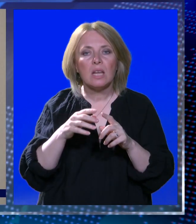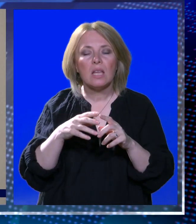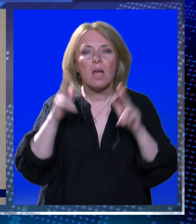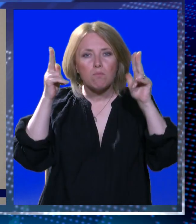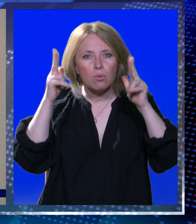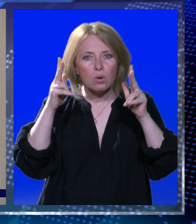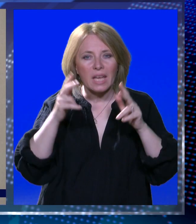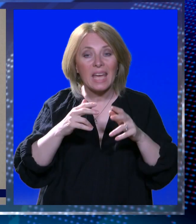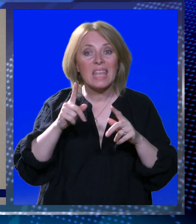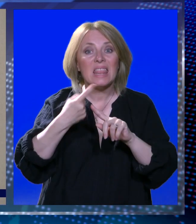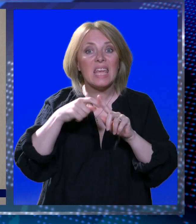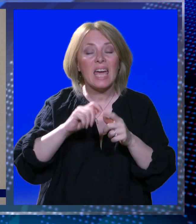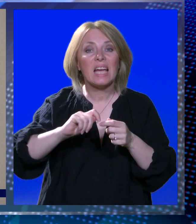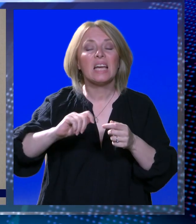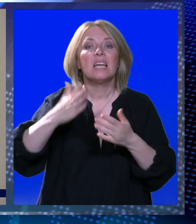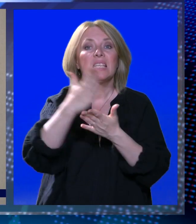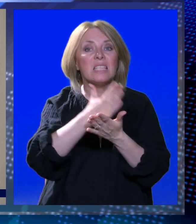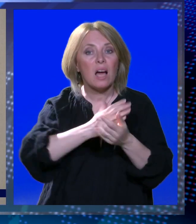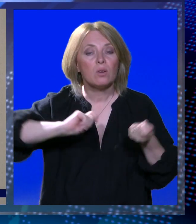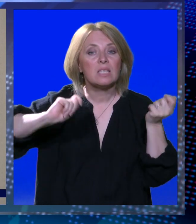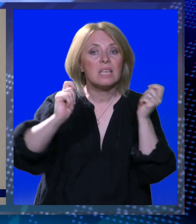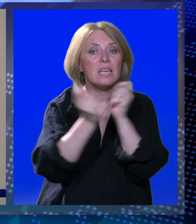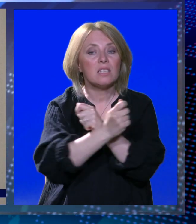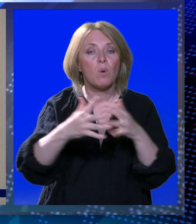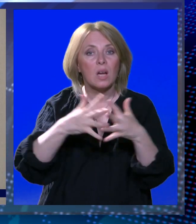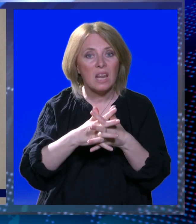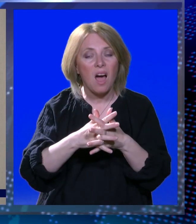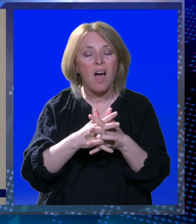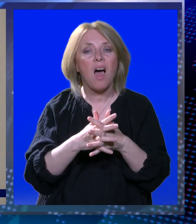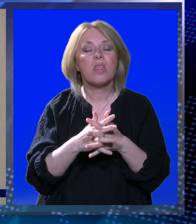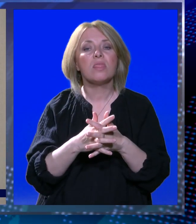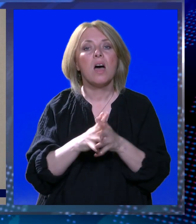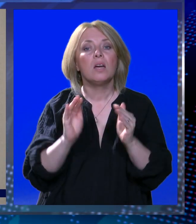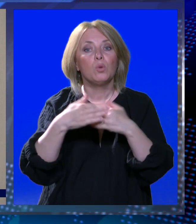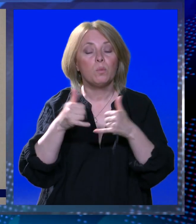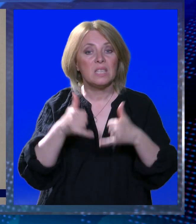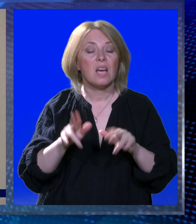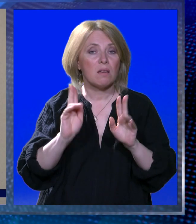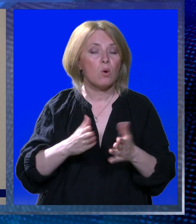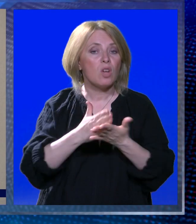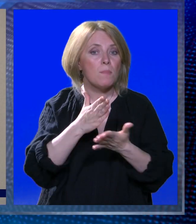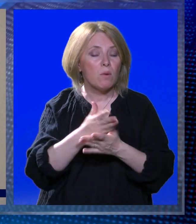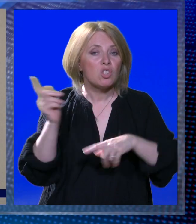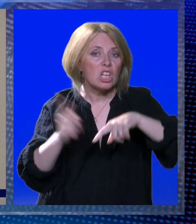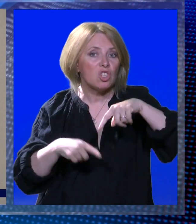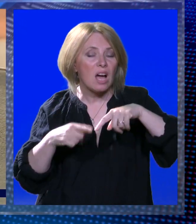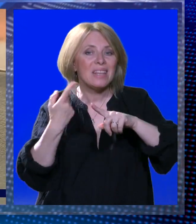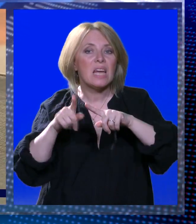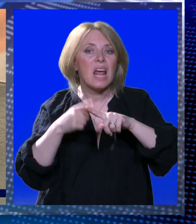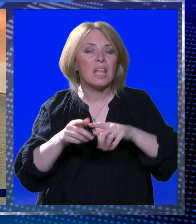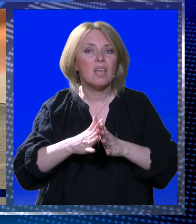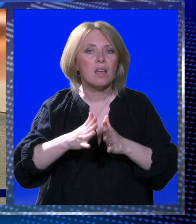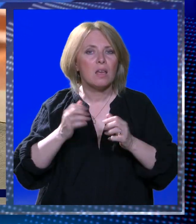izmjenama je grad Dubrovnik dobio ovlasti da putem ovlaštenih mjeritelja može početi provoditi sankcioniranje.